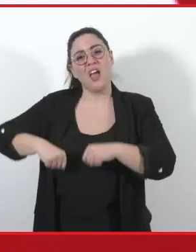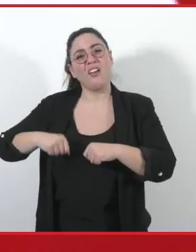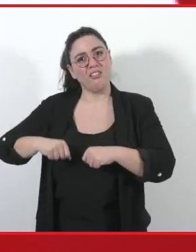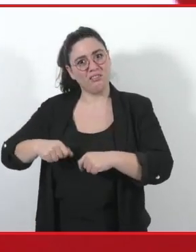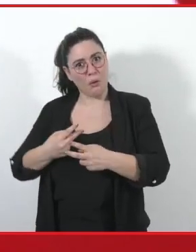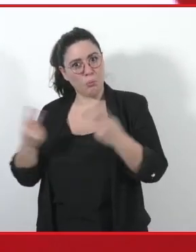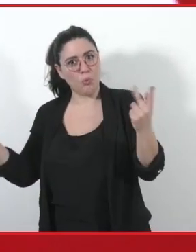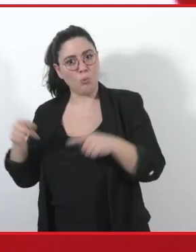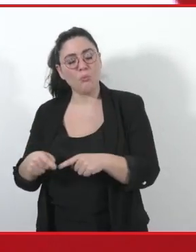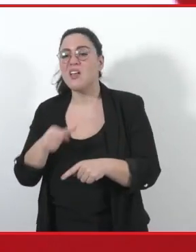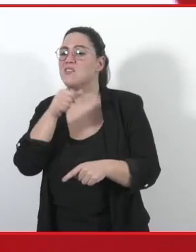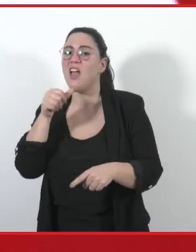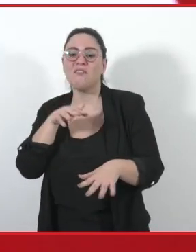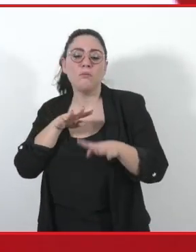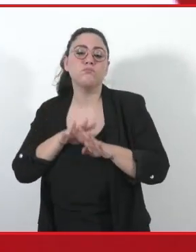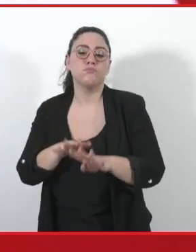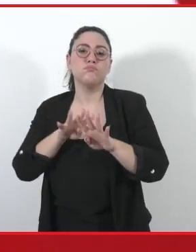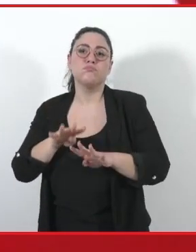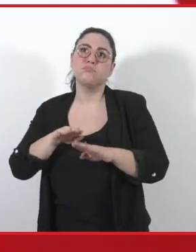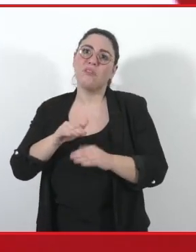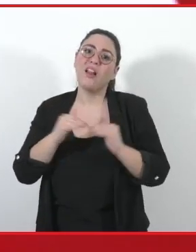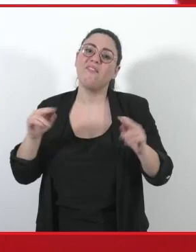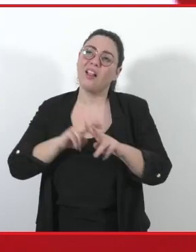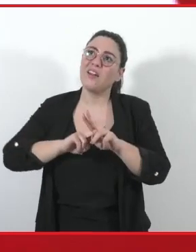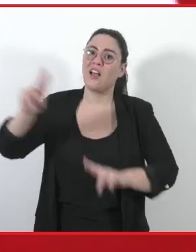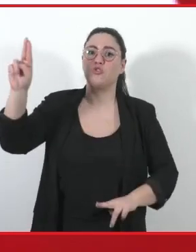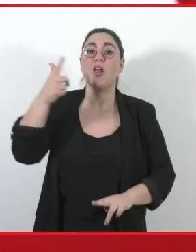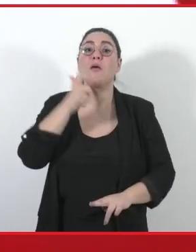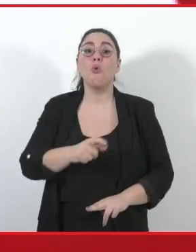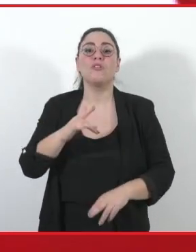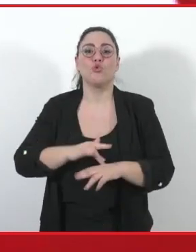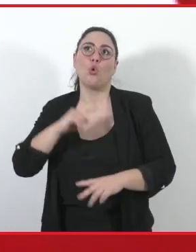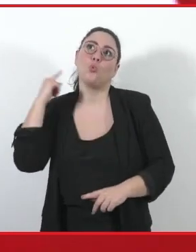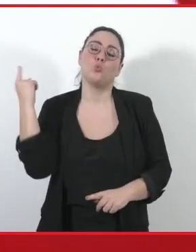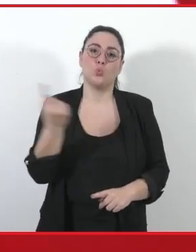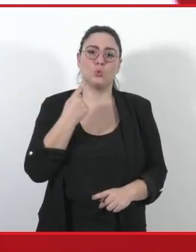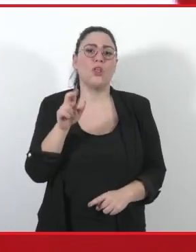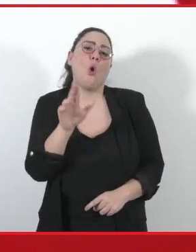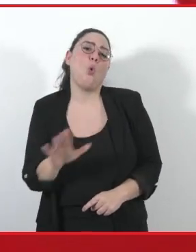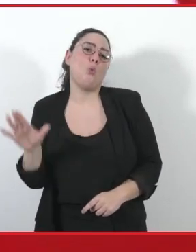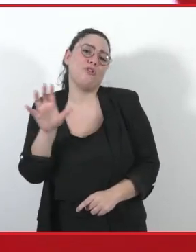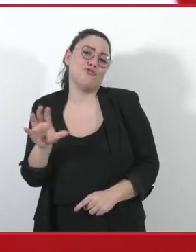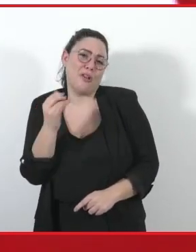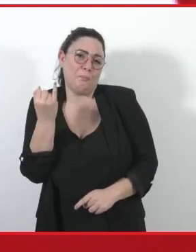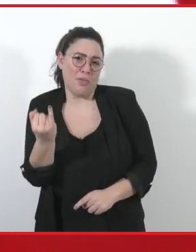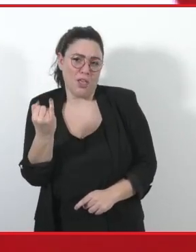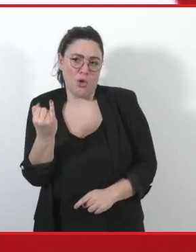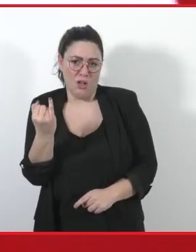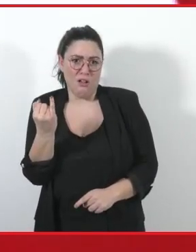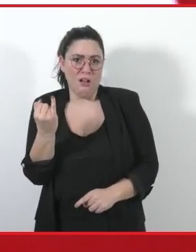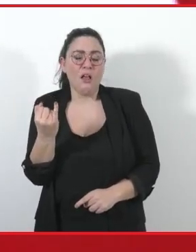mobilitazione nazionale che ci riguarda complessivamente. L'Umbria è una piccola regione che si sta